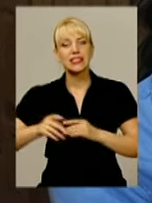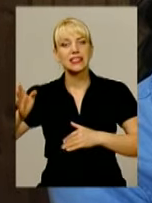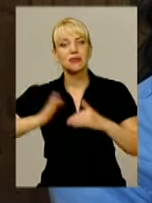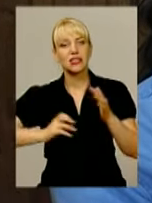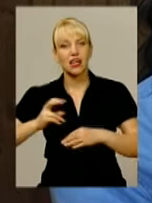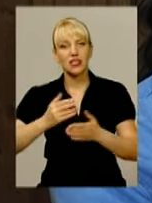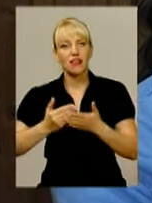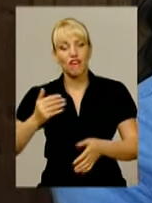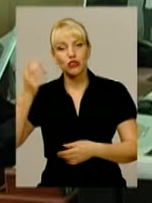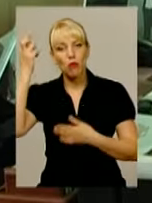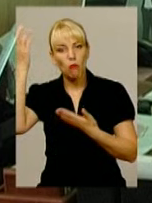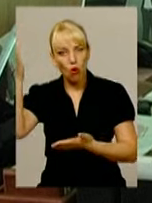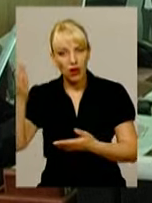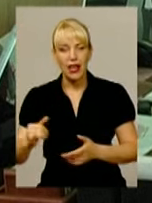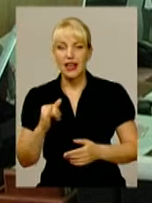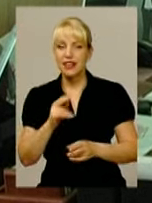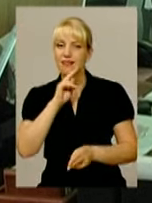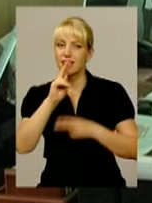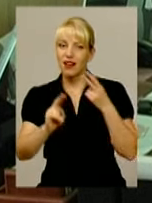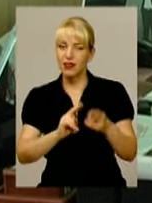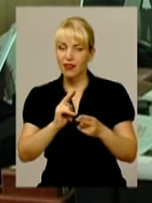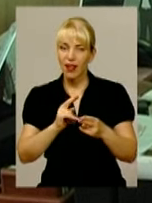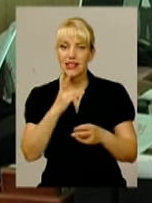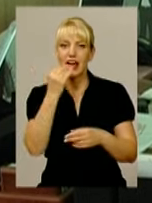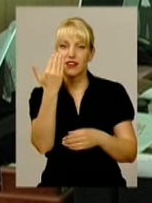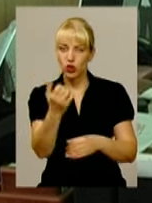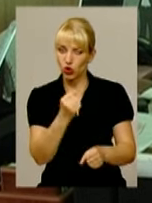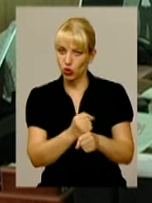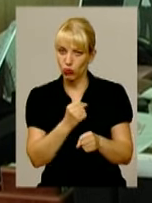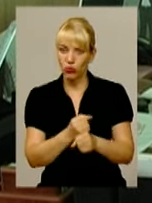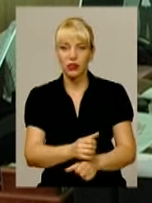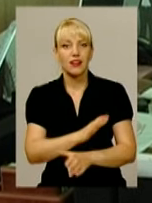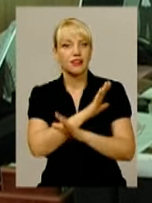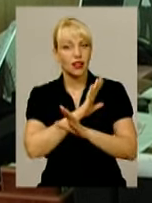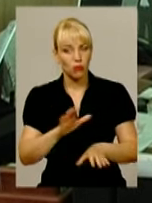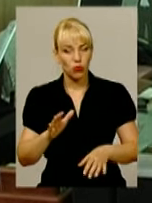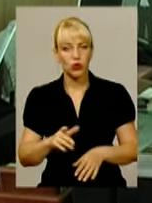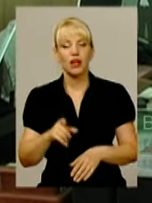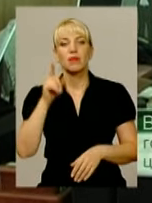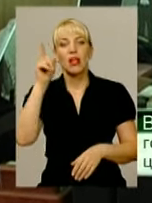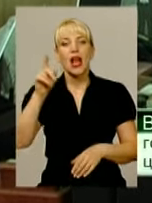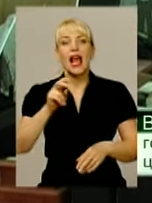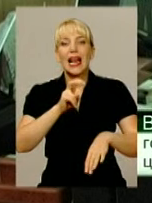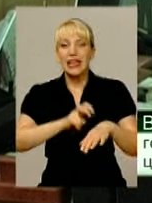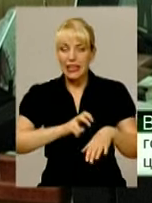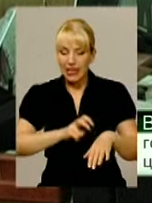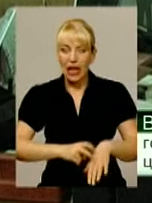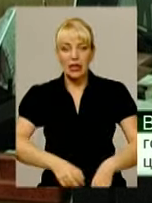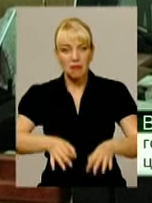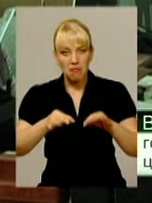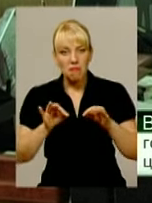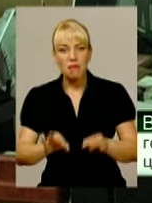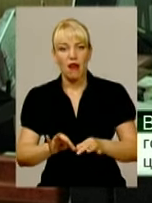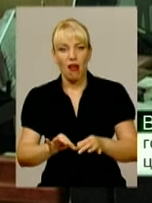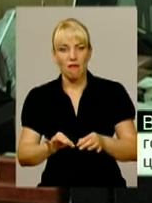Жодних нарікань на її роботу від пацієнтів не надходило. Там тактика лікарів була правомірна, відповідно до стандартів.